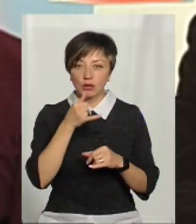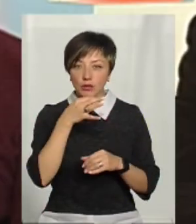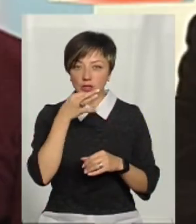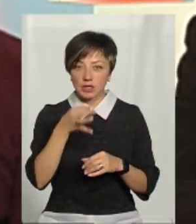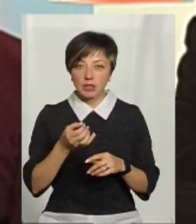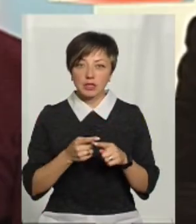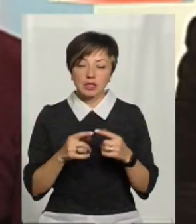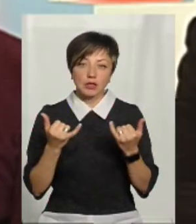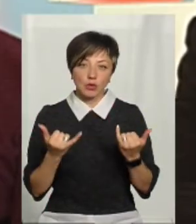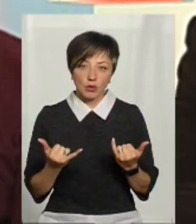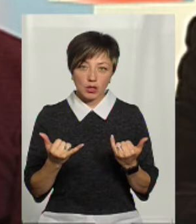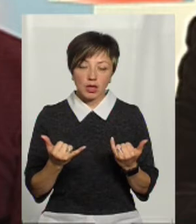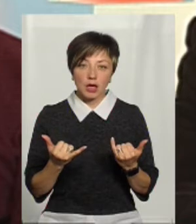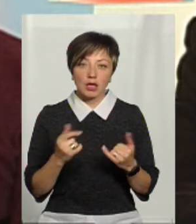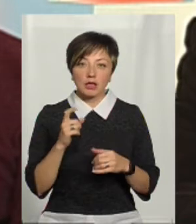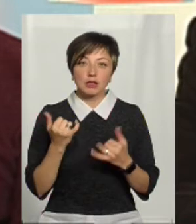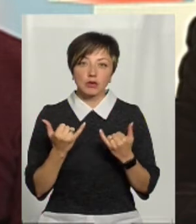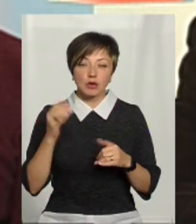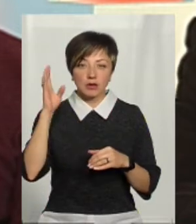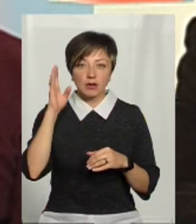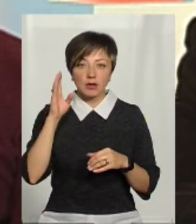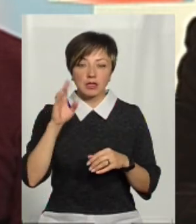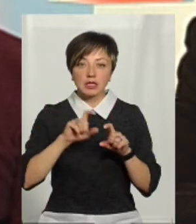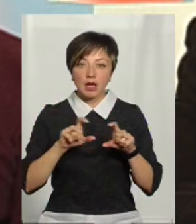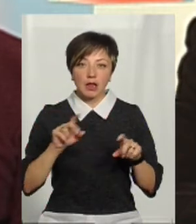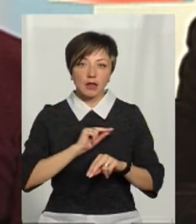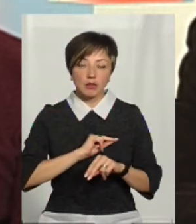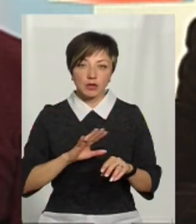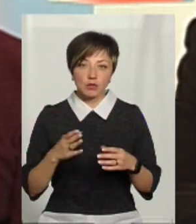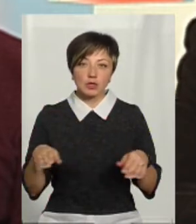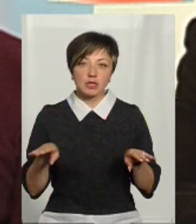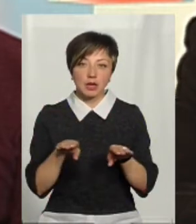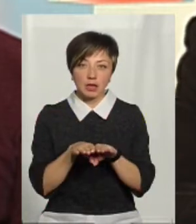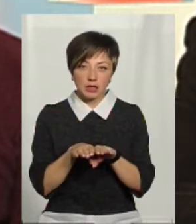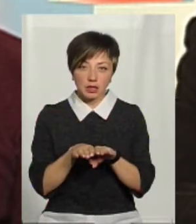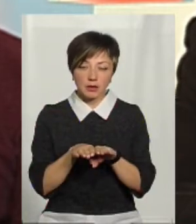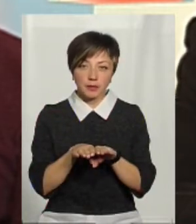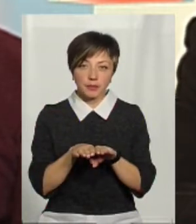сказати, я можу сказати, що за сьогодні. За сьогодні вода, заклад не працює, він закритий,